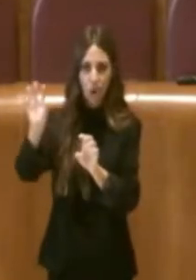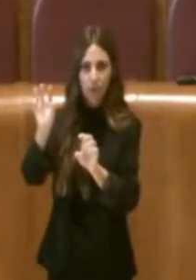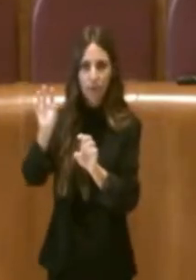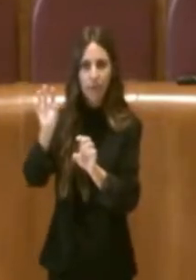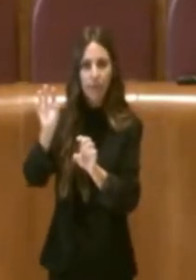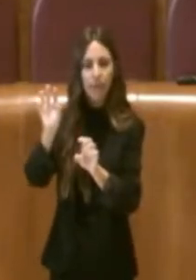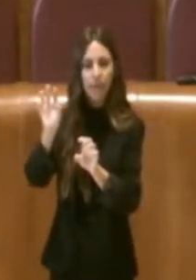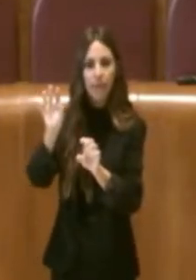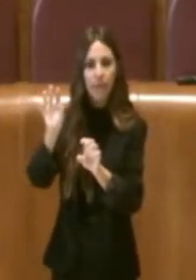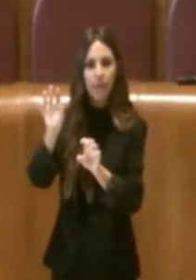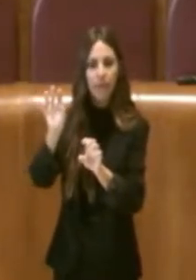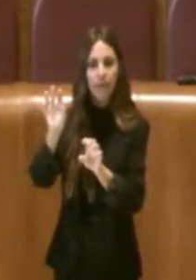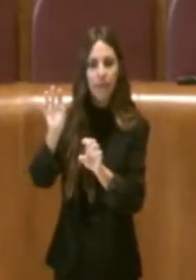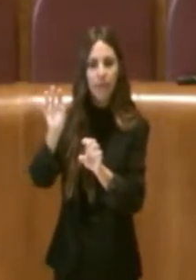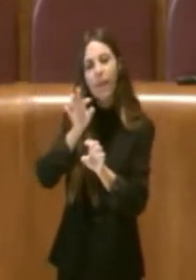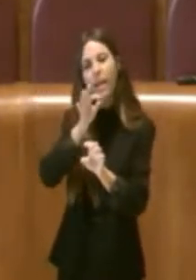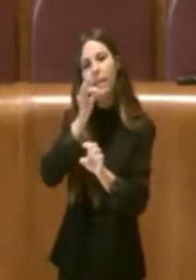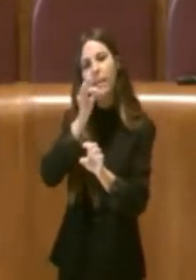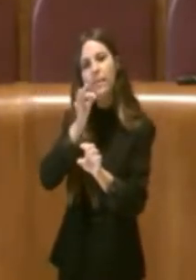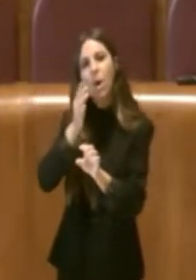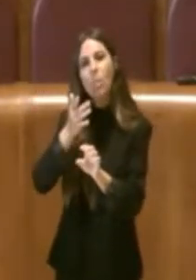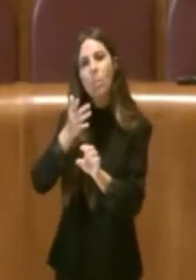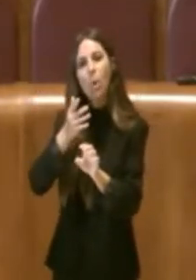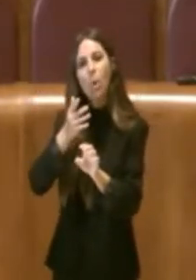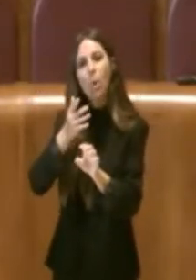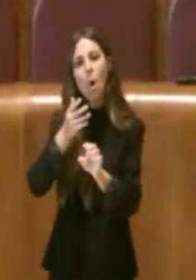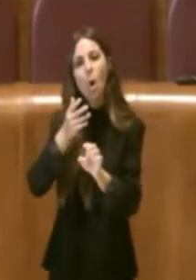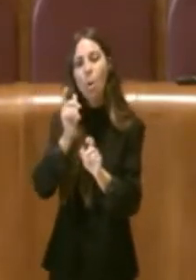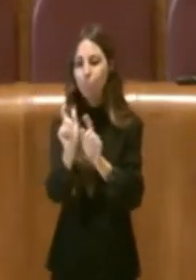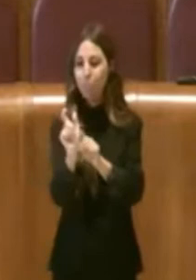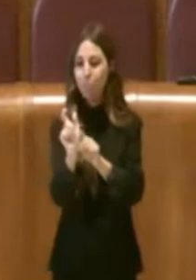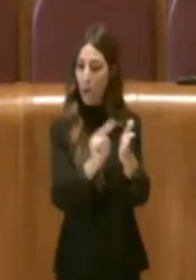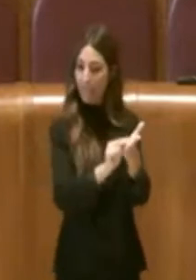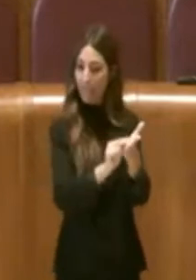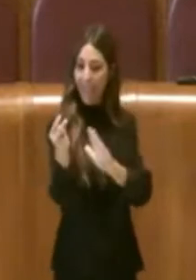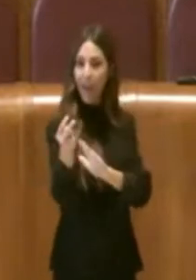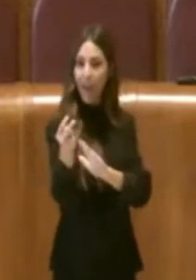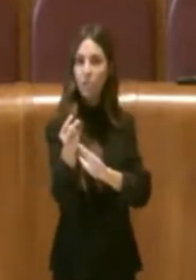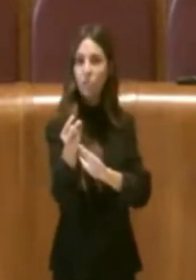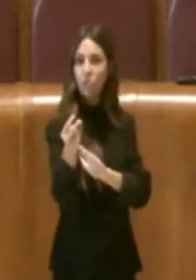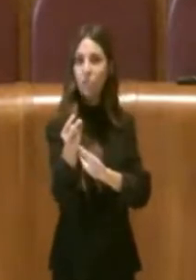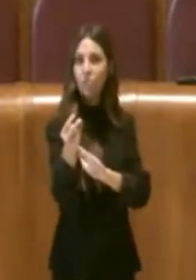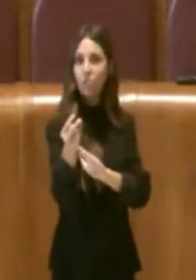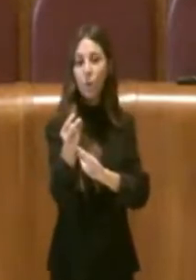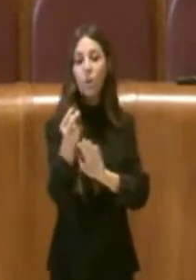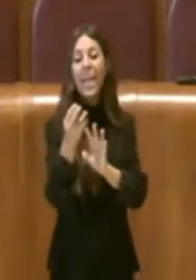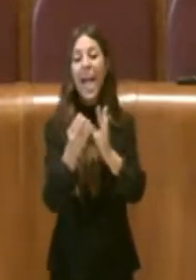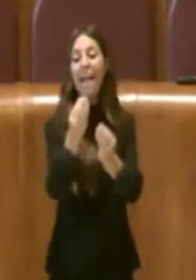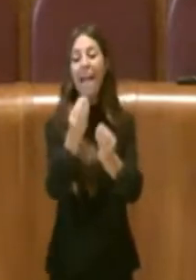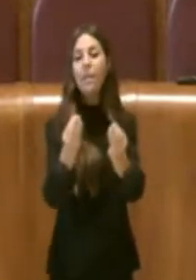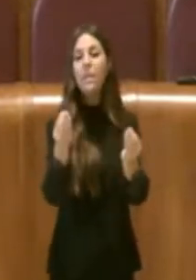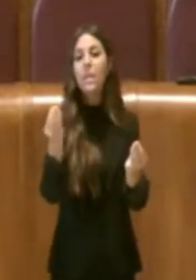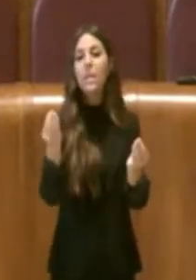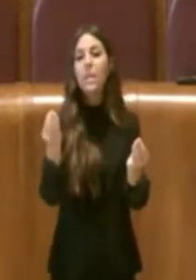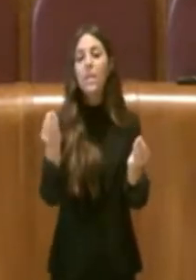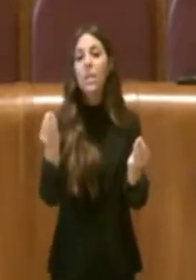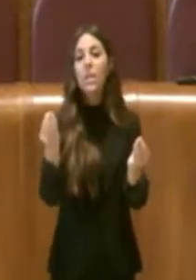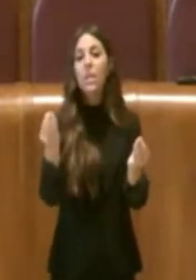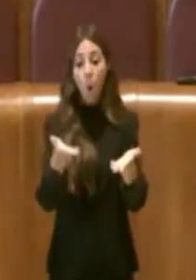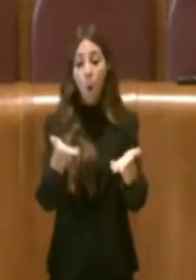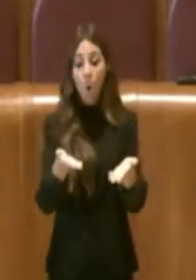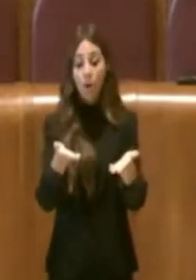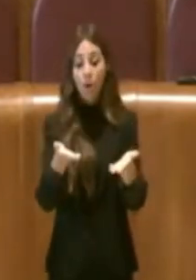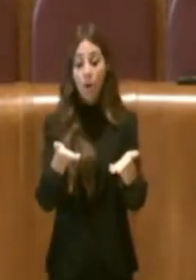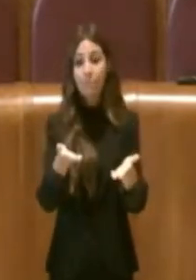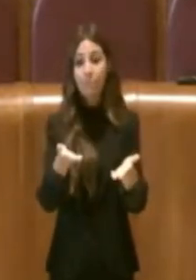conseguenti diciamo in termine tecnico in un certo senso comunque quei soggetti che in questo momento all